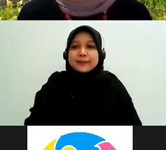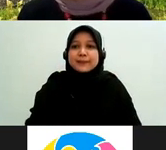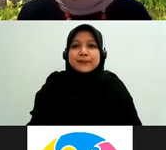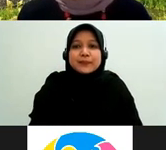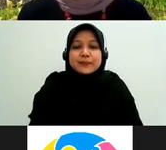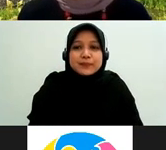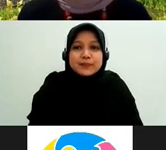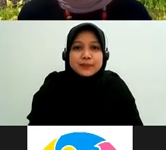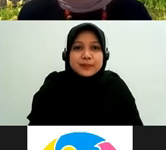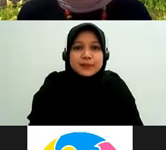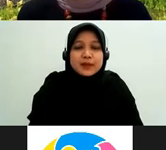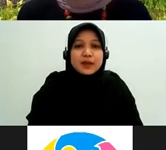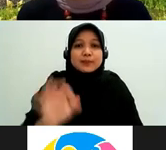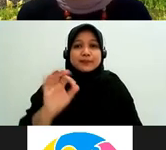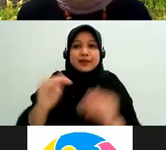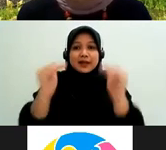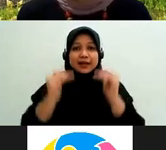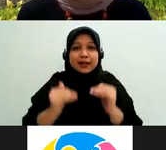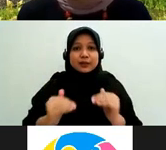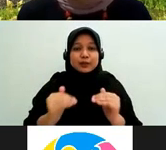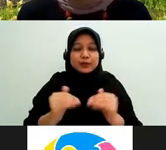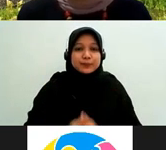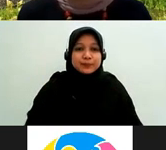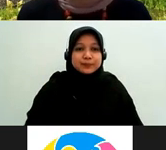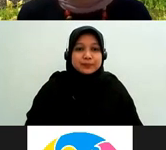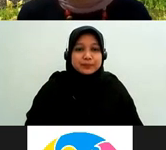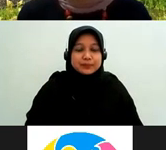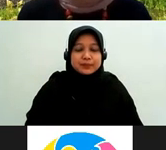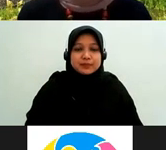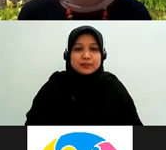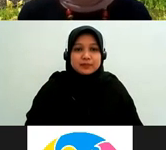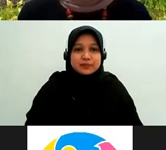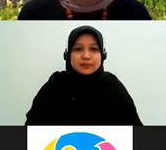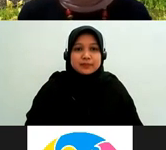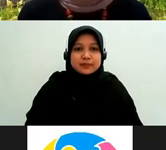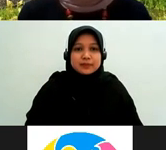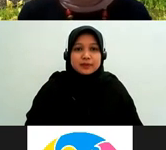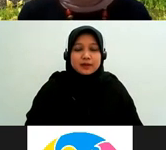Andi dan karena itu juga